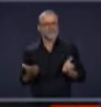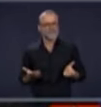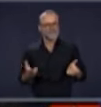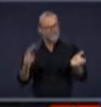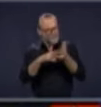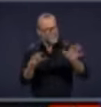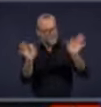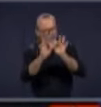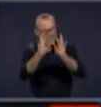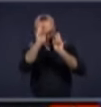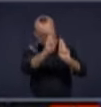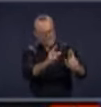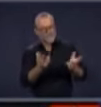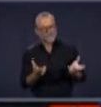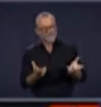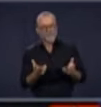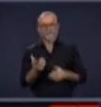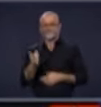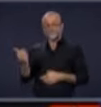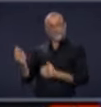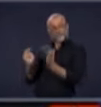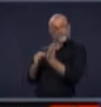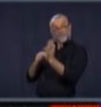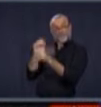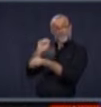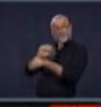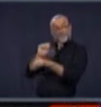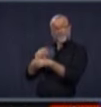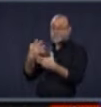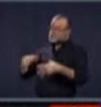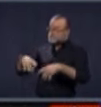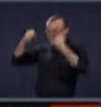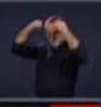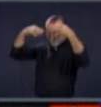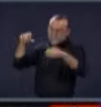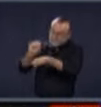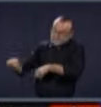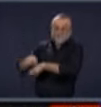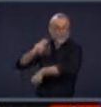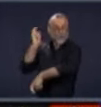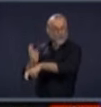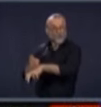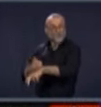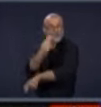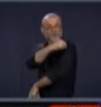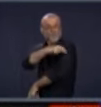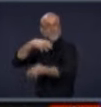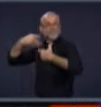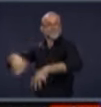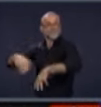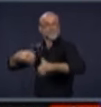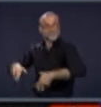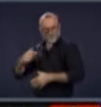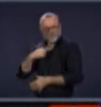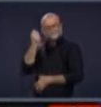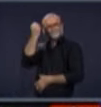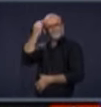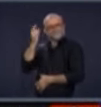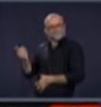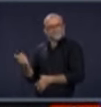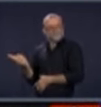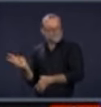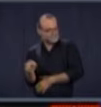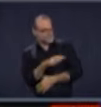déconfinement. Et je peux très bien comprendre qu'une infirmière qui travaille dur dans un hôpital